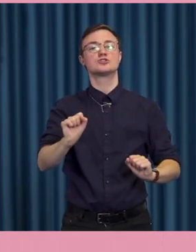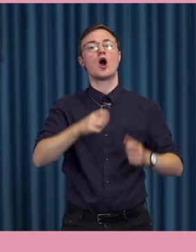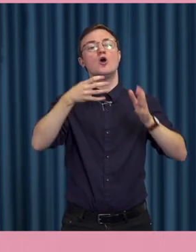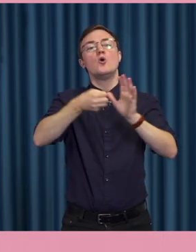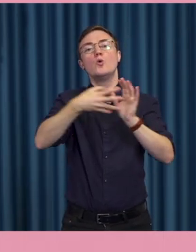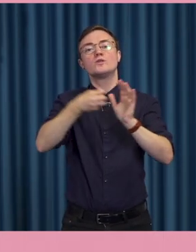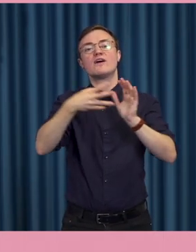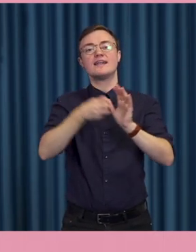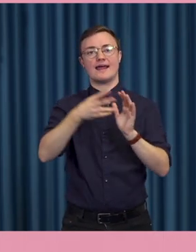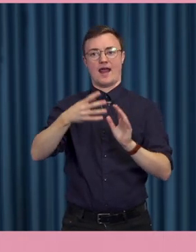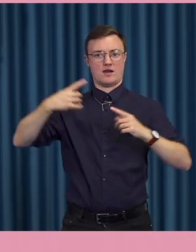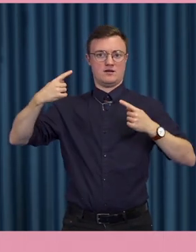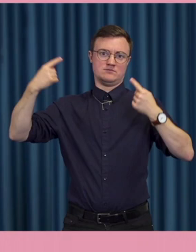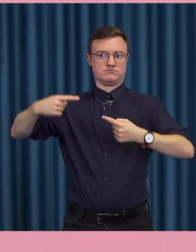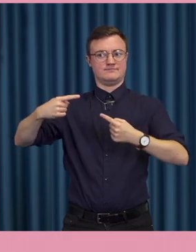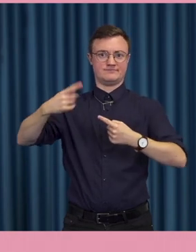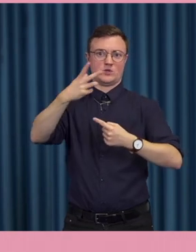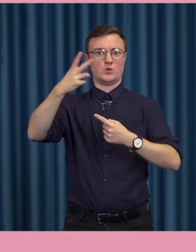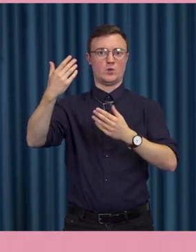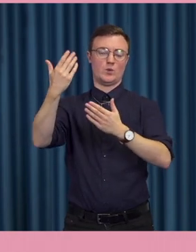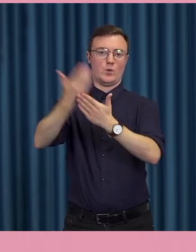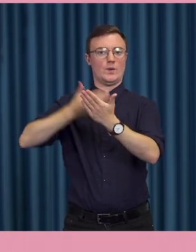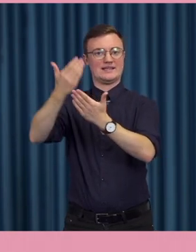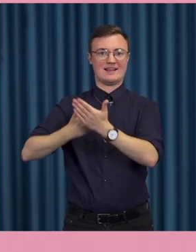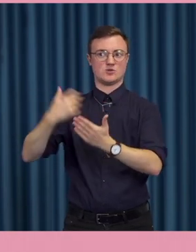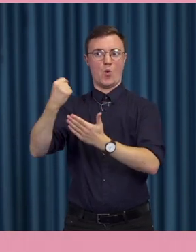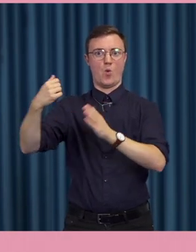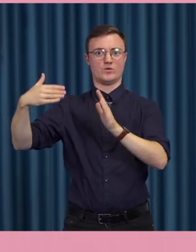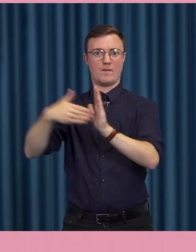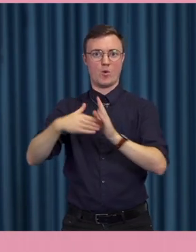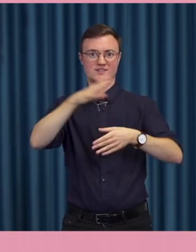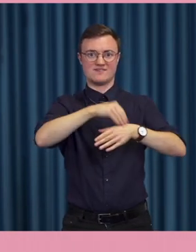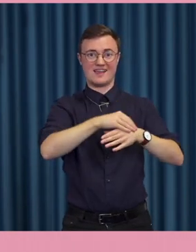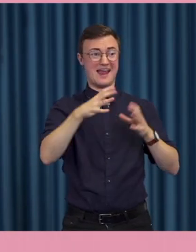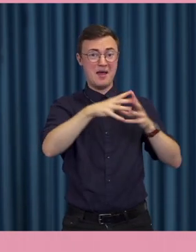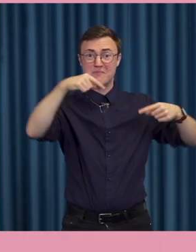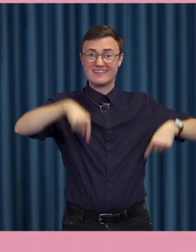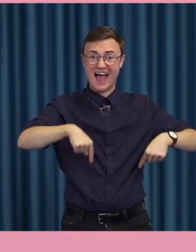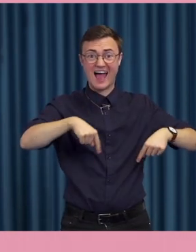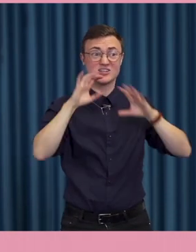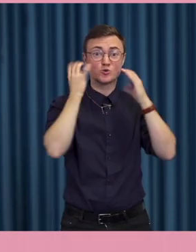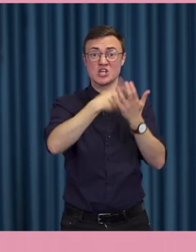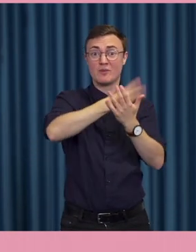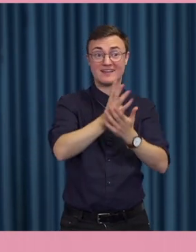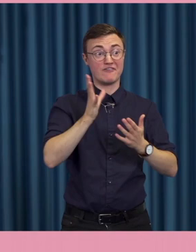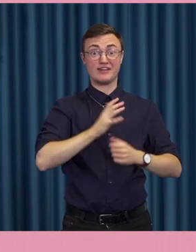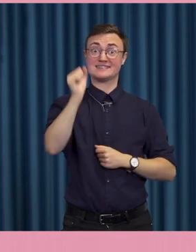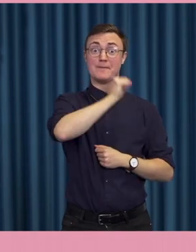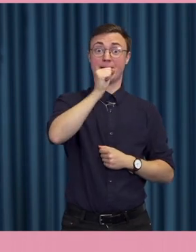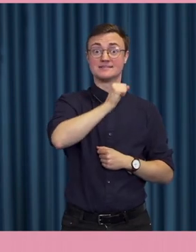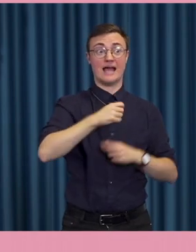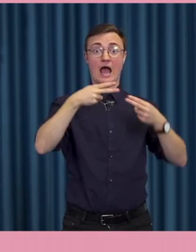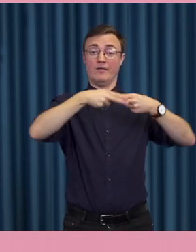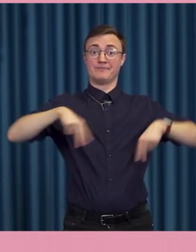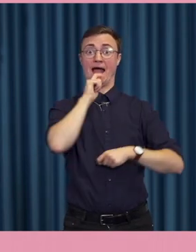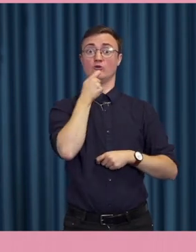statshot mot Sverige. När sociala medier består av massor med profilkonton där ingen egentligen har identifierat sig att jag är jag för